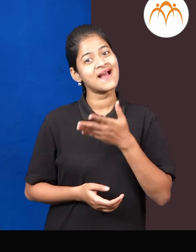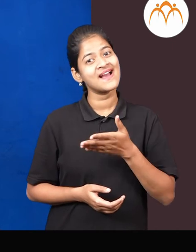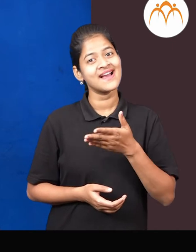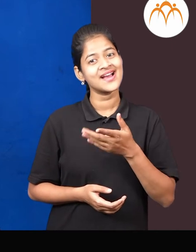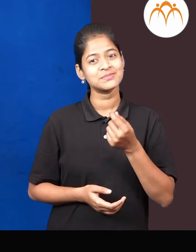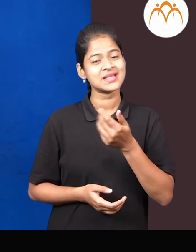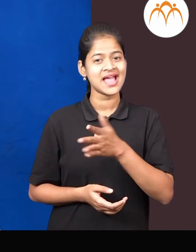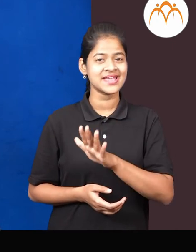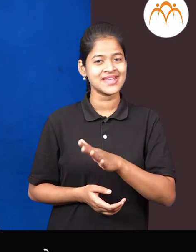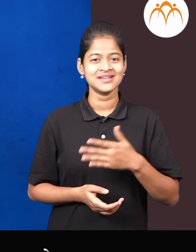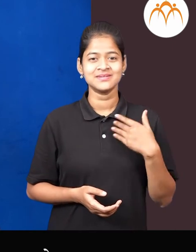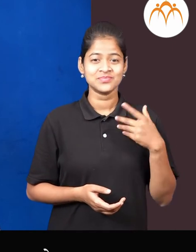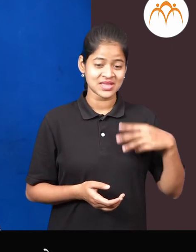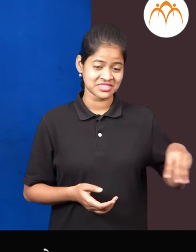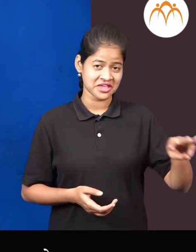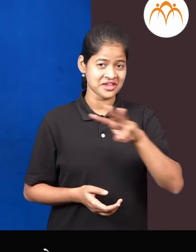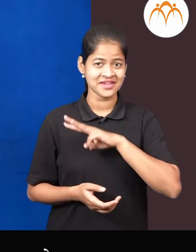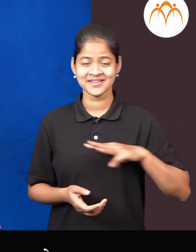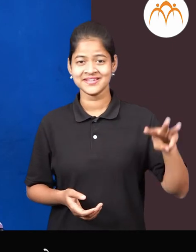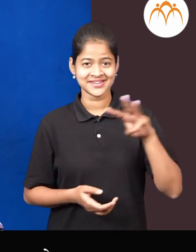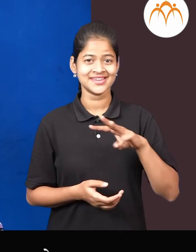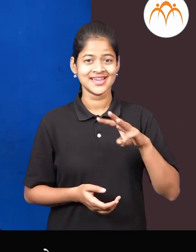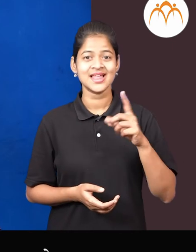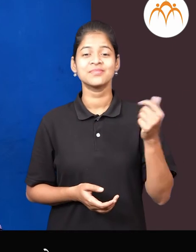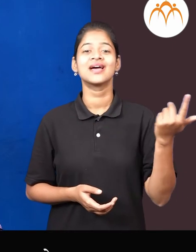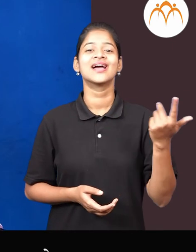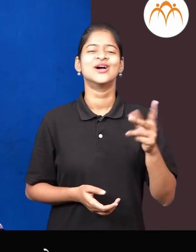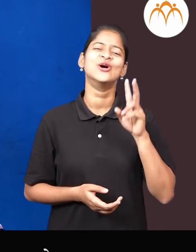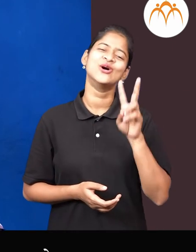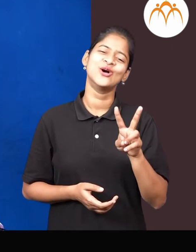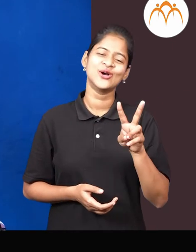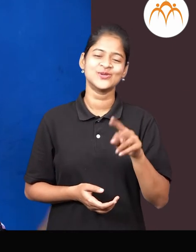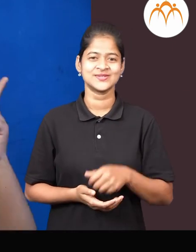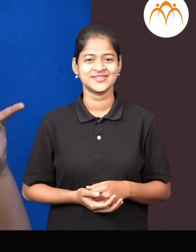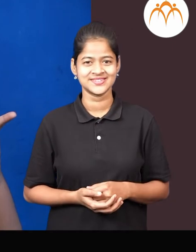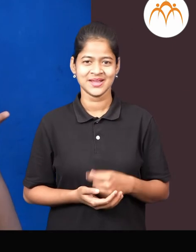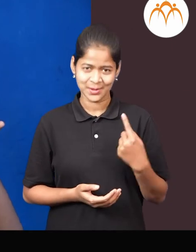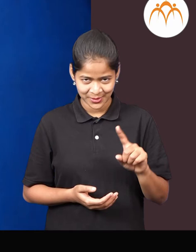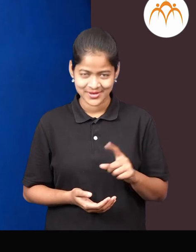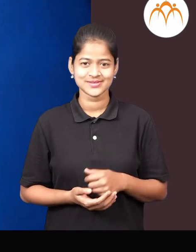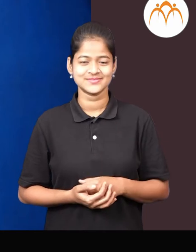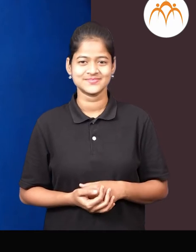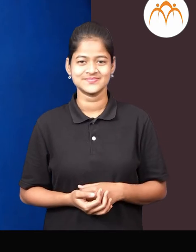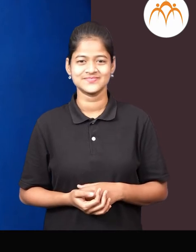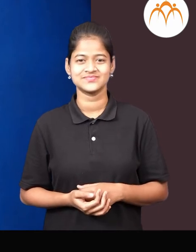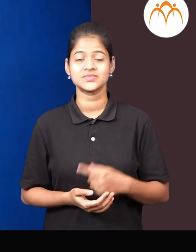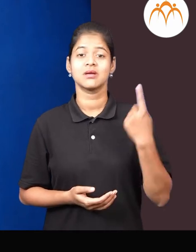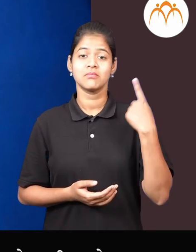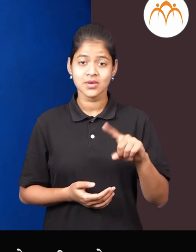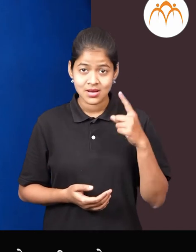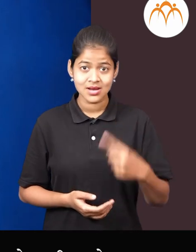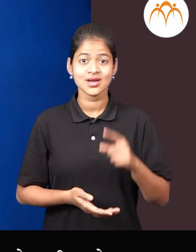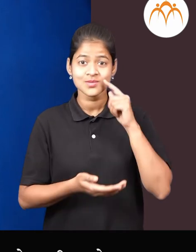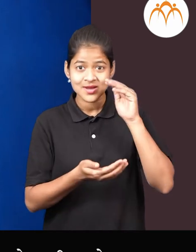दोन रुपए अपले तीगांचे दोन रुपए बरोबर ना? हो बरोबर